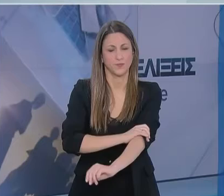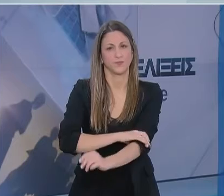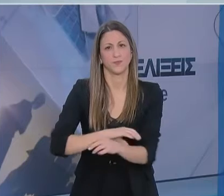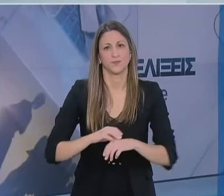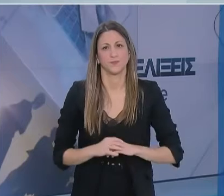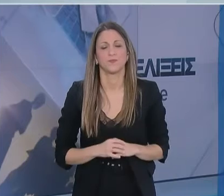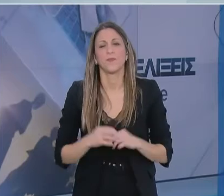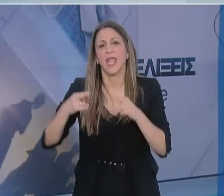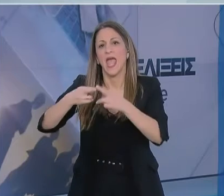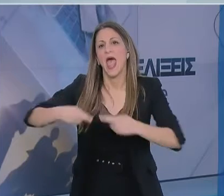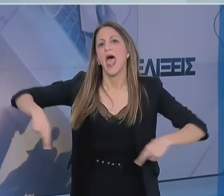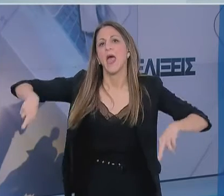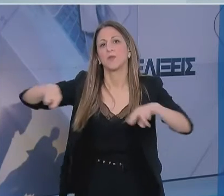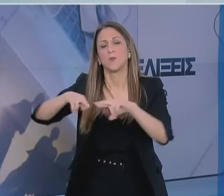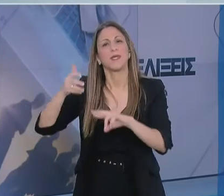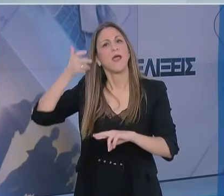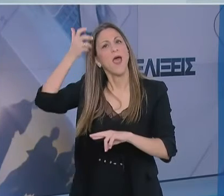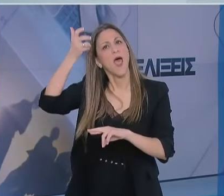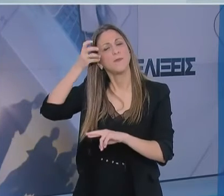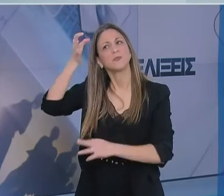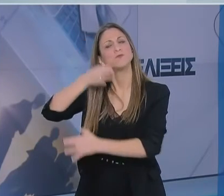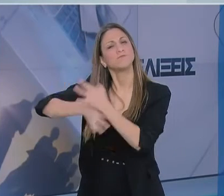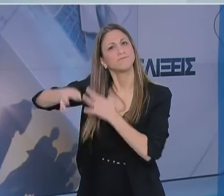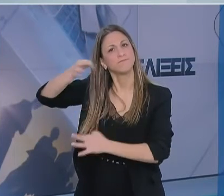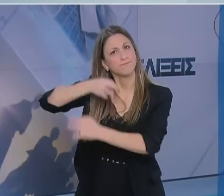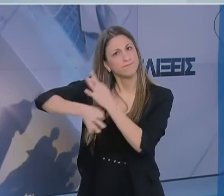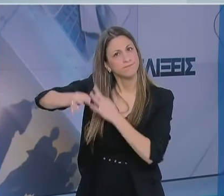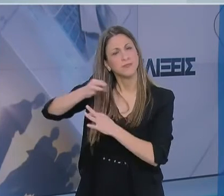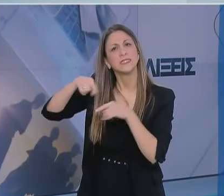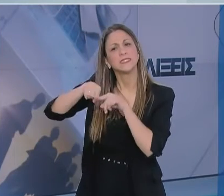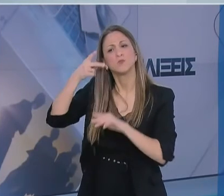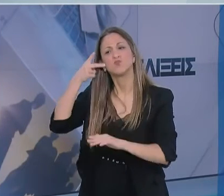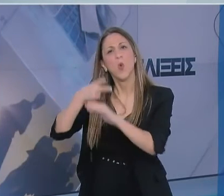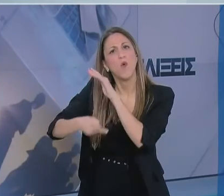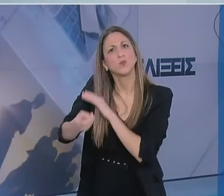Η Επιτροπή Εμπειρογνωμόνων επικυροποίησε το θεραπευτικό αλγόριθμα ασθενών με τη νέα νόσο.